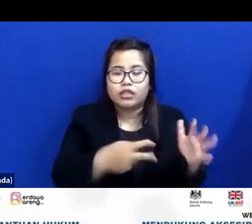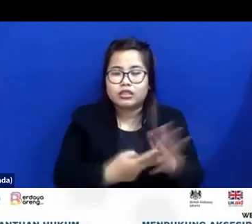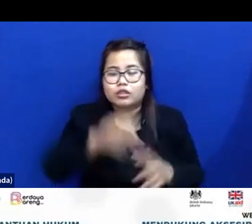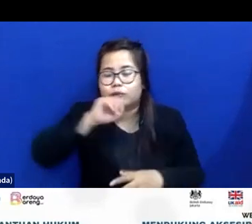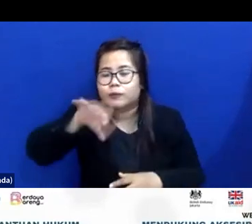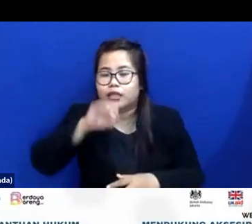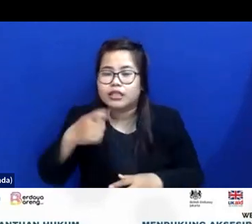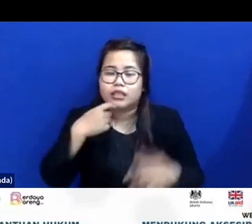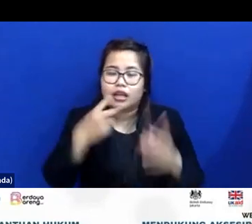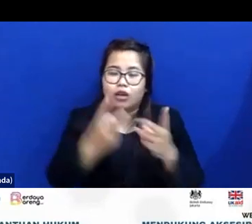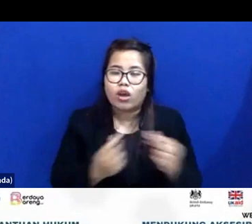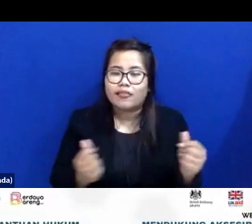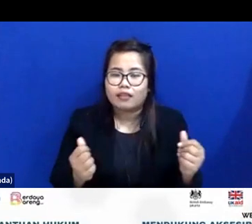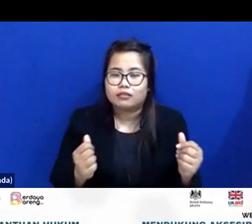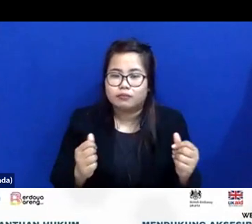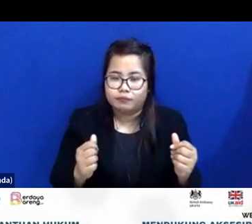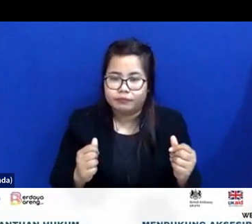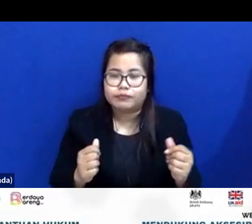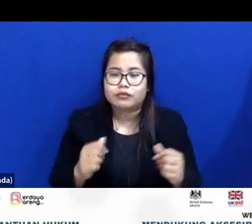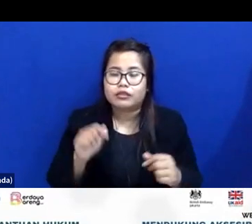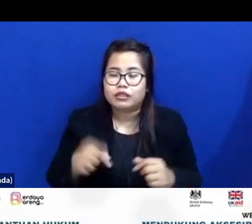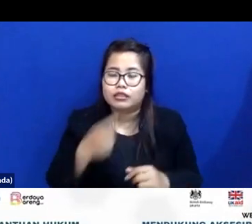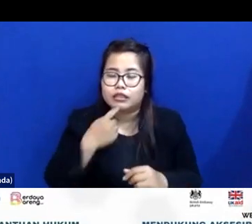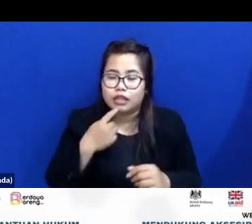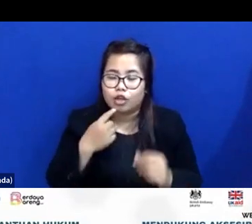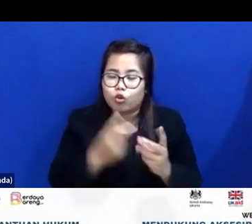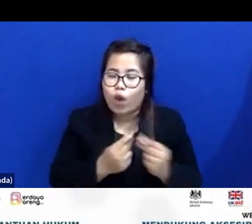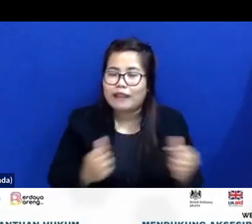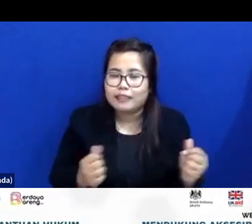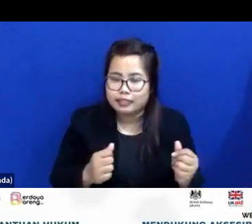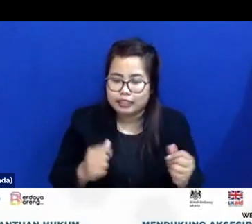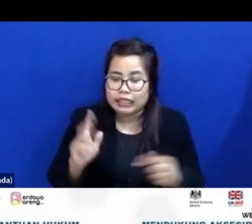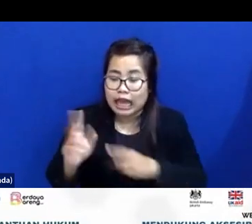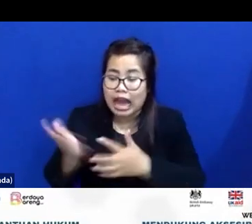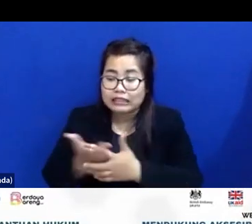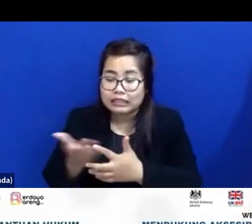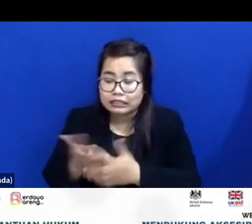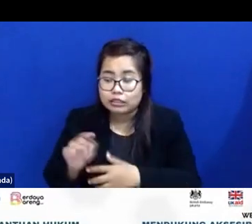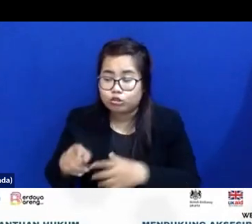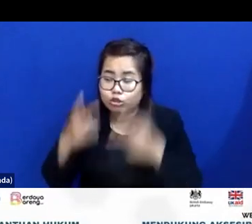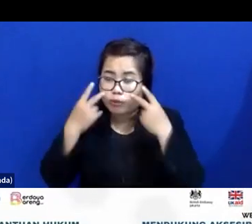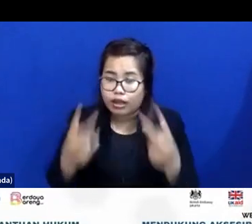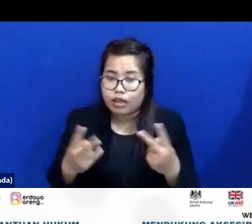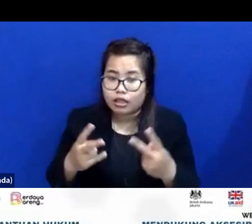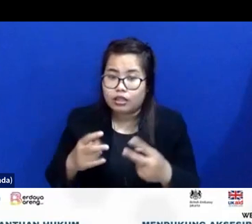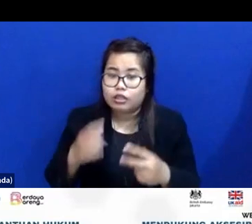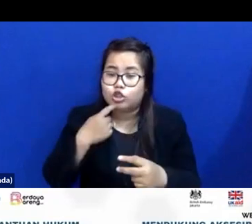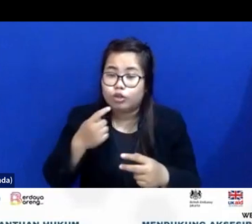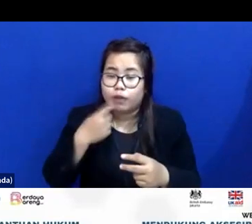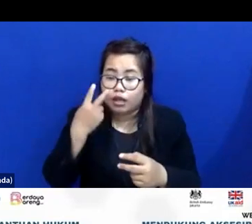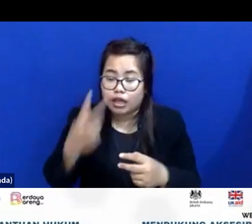kualitas. Kualitas. Aksesibilitas itu, lihat, apa namanya, kamus.